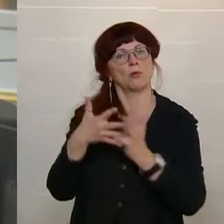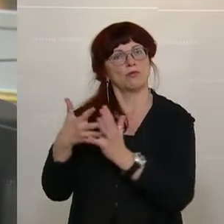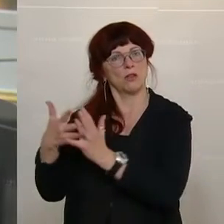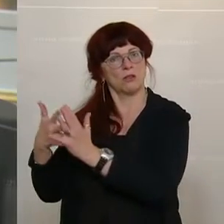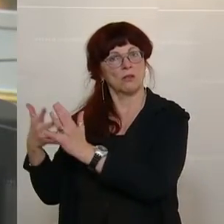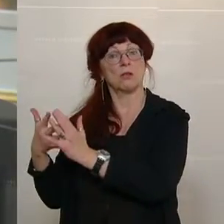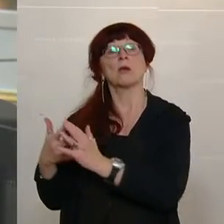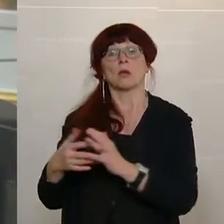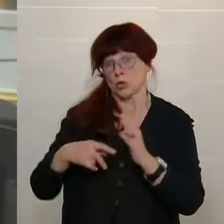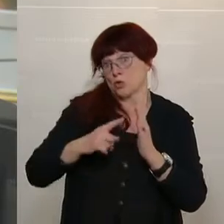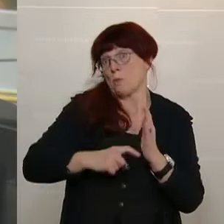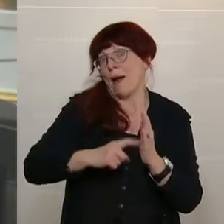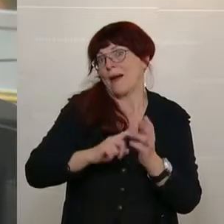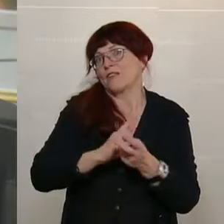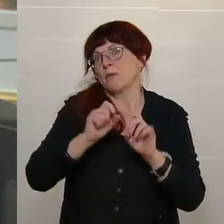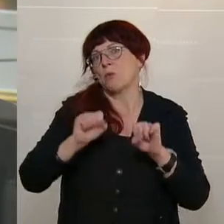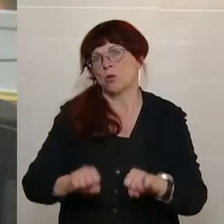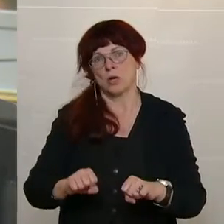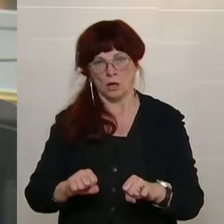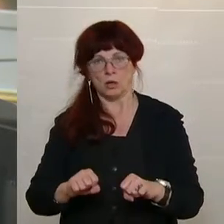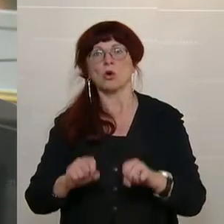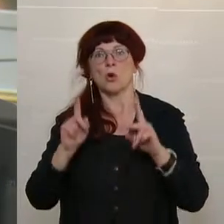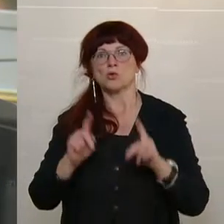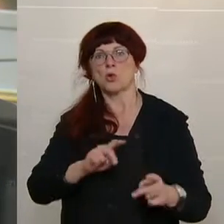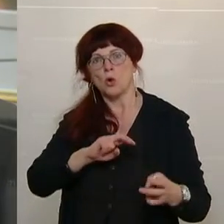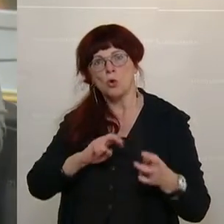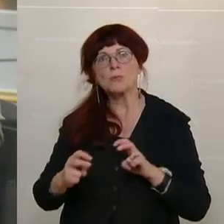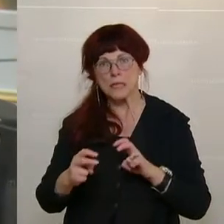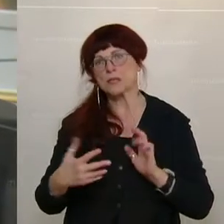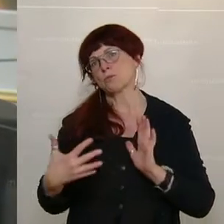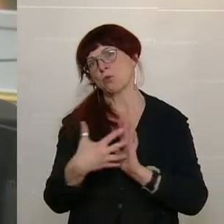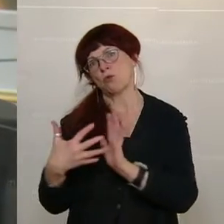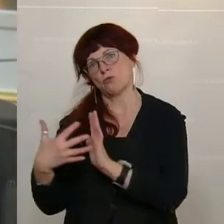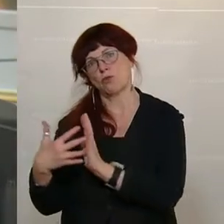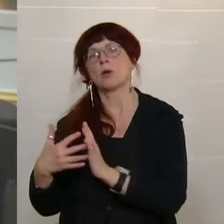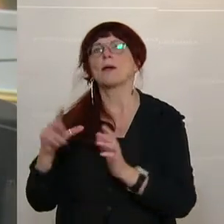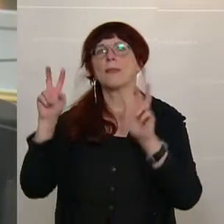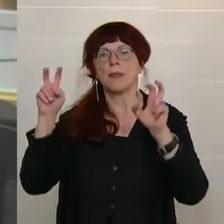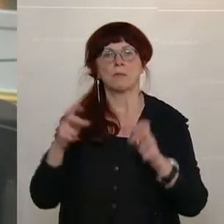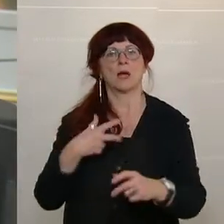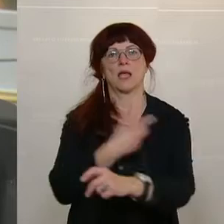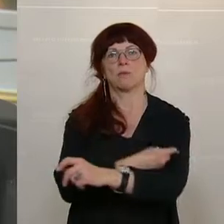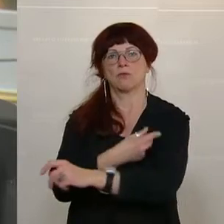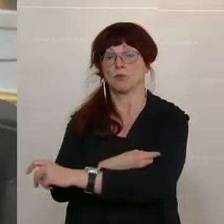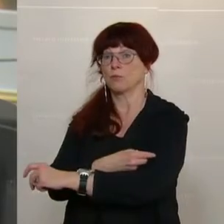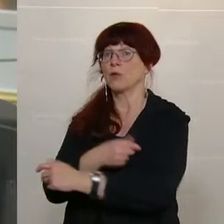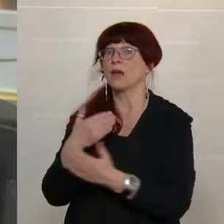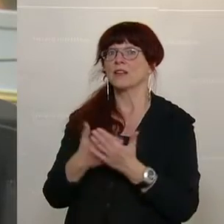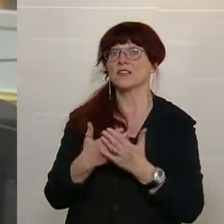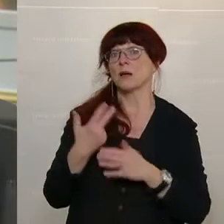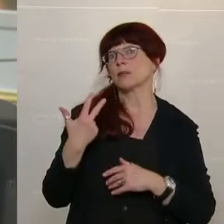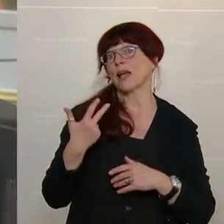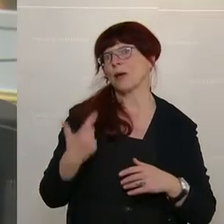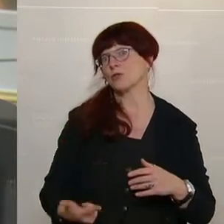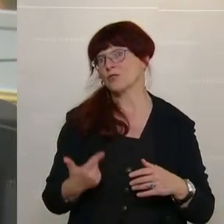Zeitpunkt, dem wir dann, sobald es prüfungstechnisch möglich ist, dem auch nachkommen werden. Wir haben somit 23 Prüfungen,